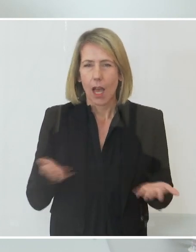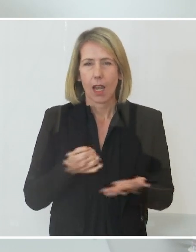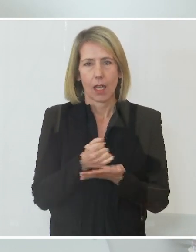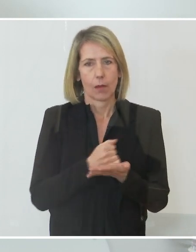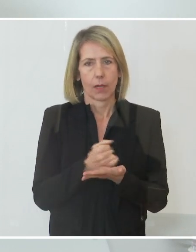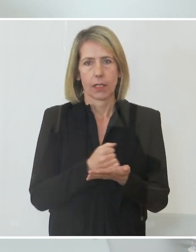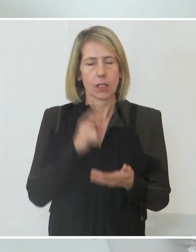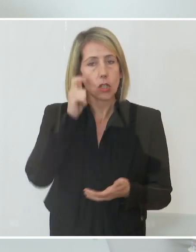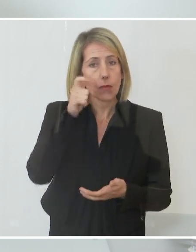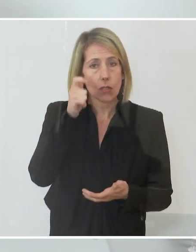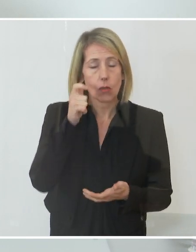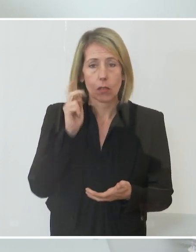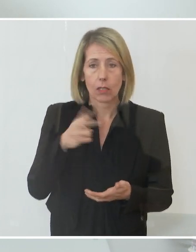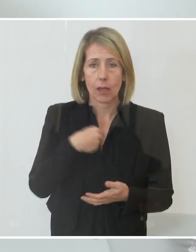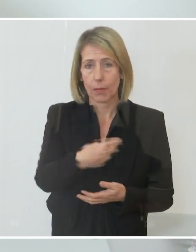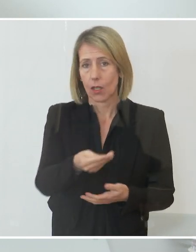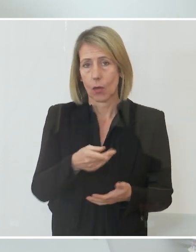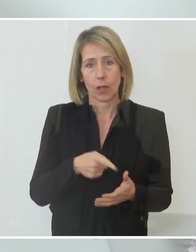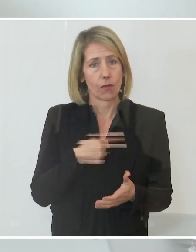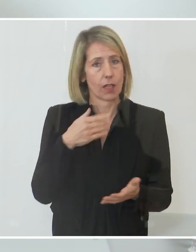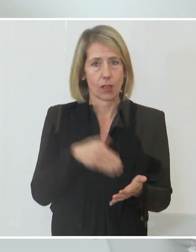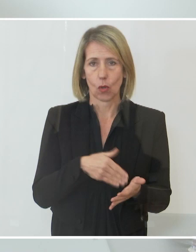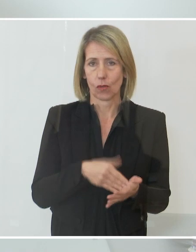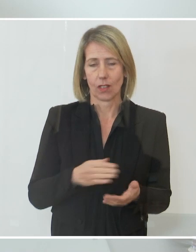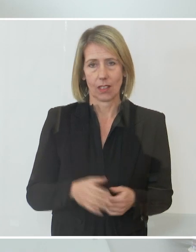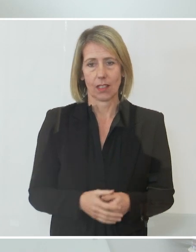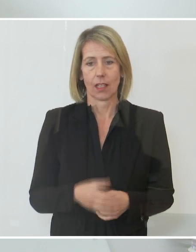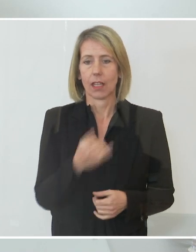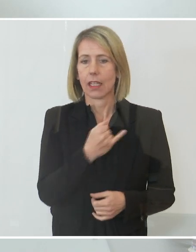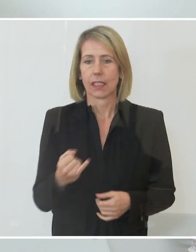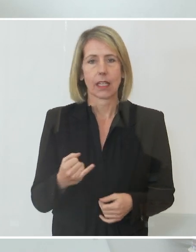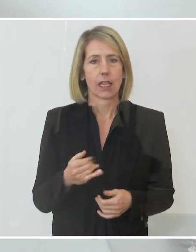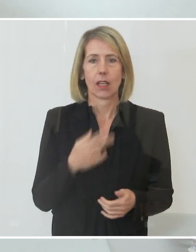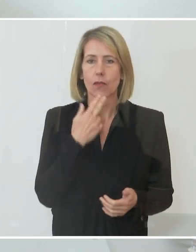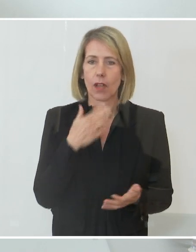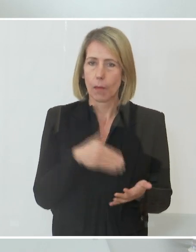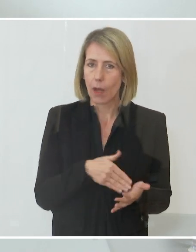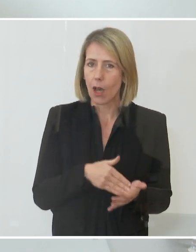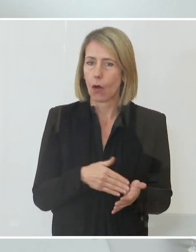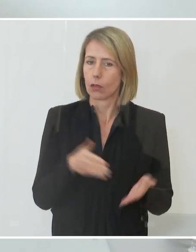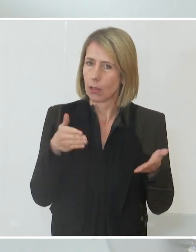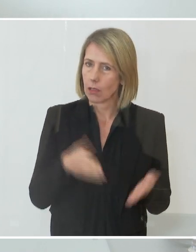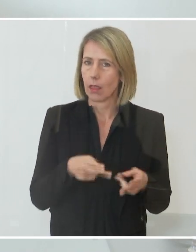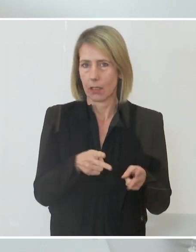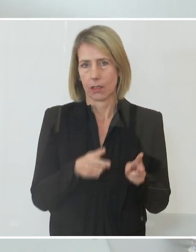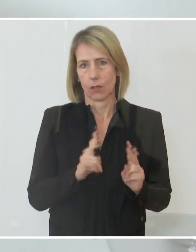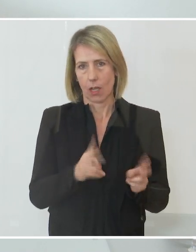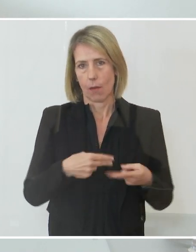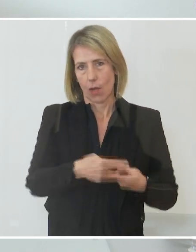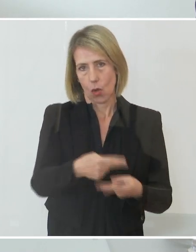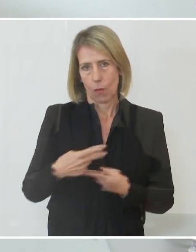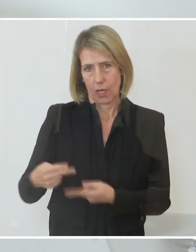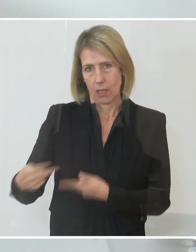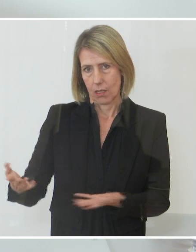ung zuteil werden kann, dass für jeden und jede auch ein Intensivbett zur Verfügung steht. Wir wollen aber auch sicherstellen,